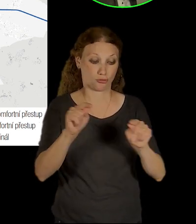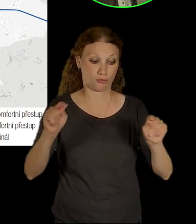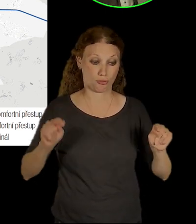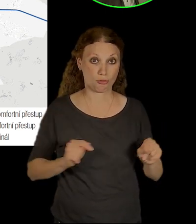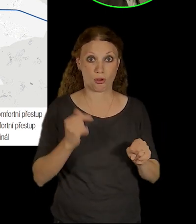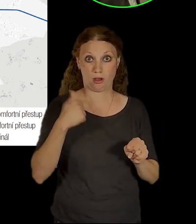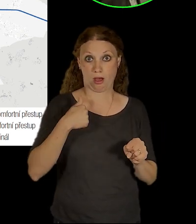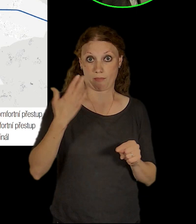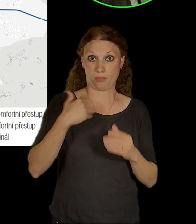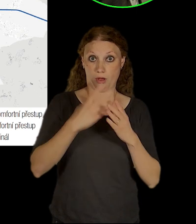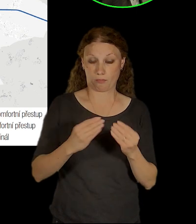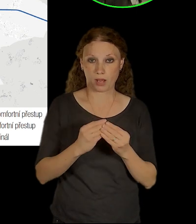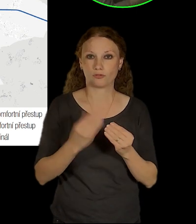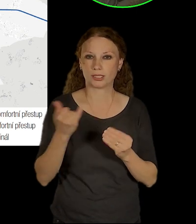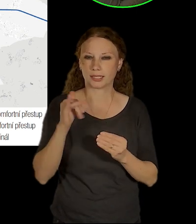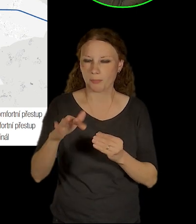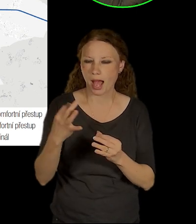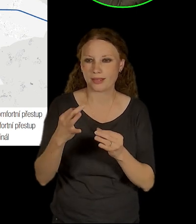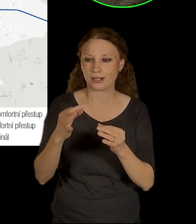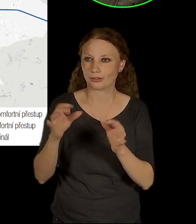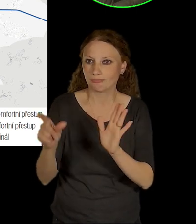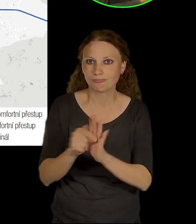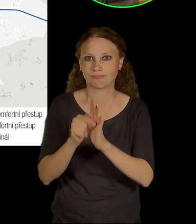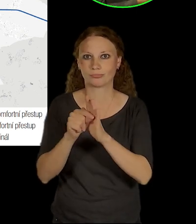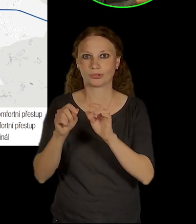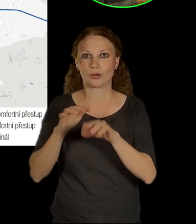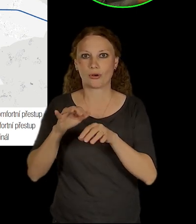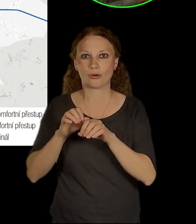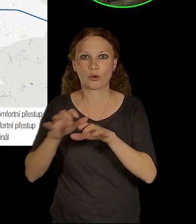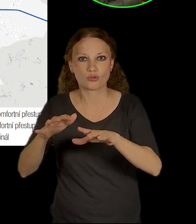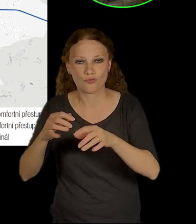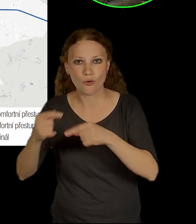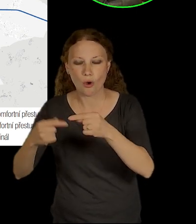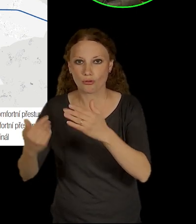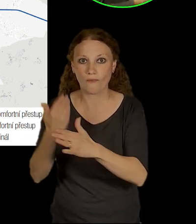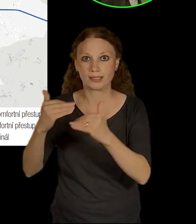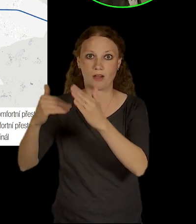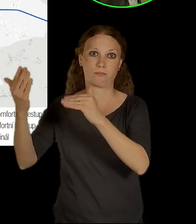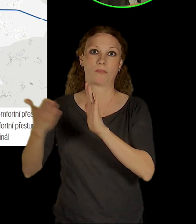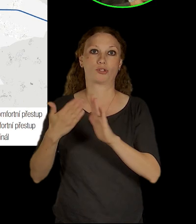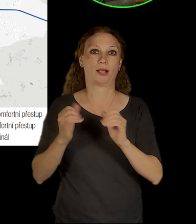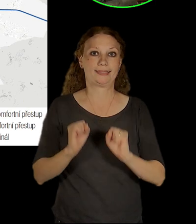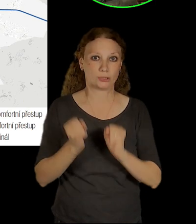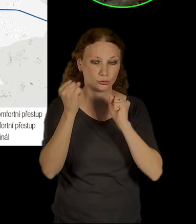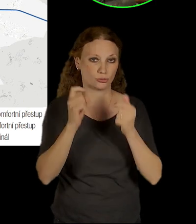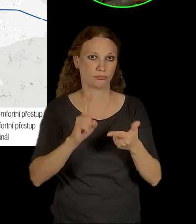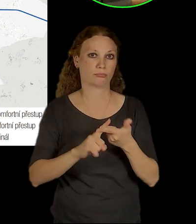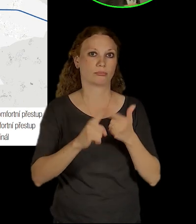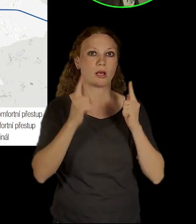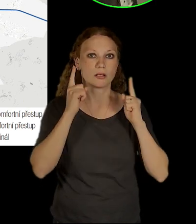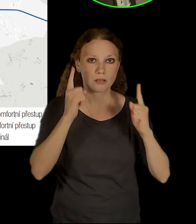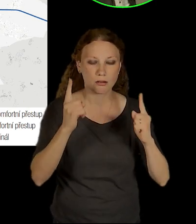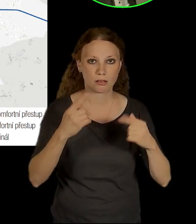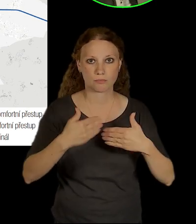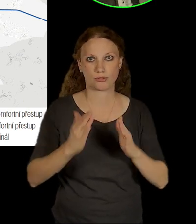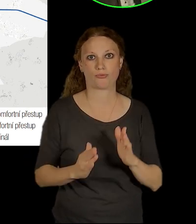často s nějakým rozumem spojem. Ať už je to s Ličím, ať už je to vlastně zahradní město a související